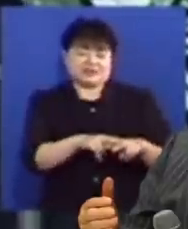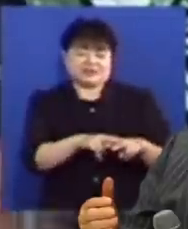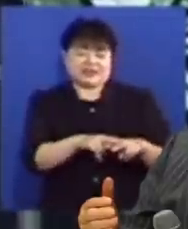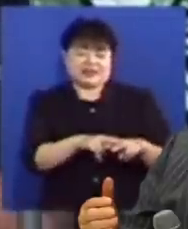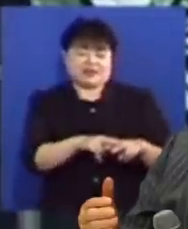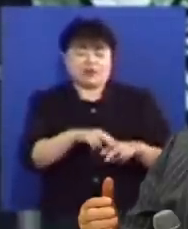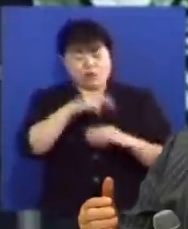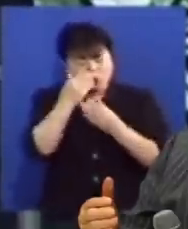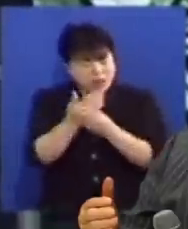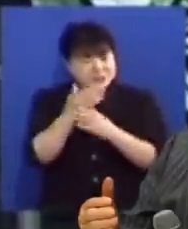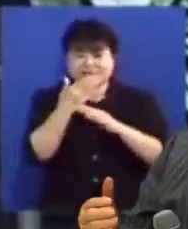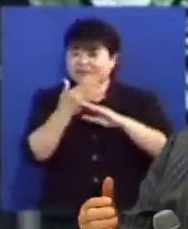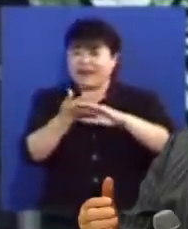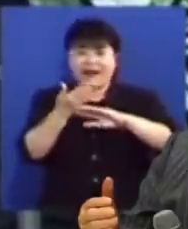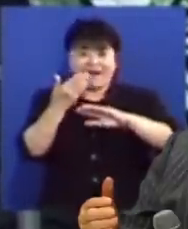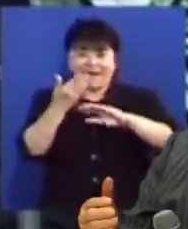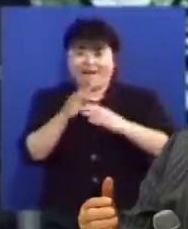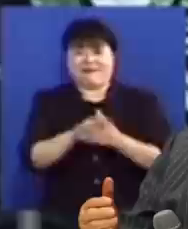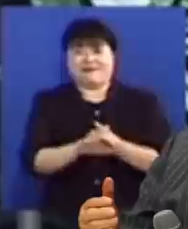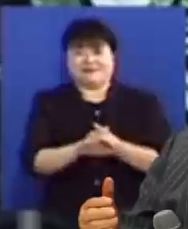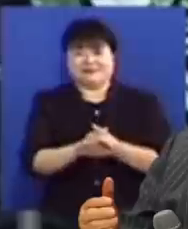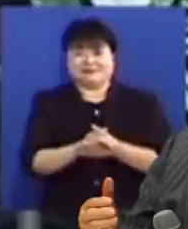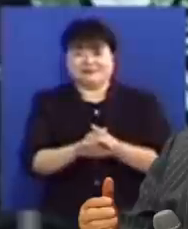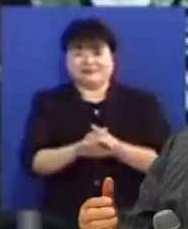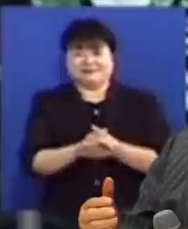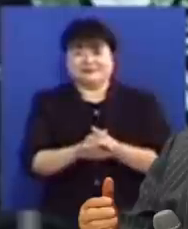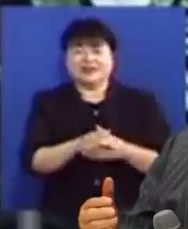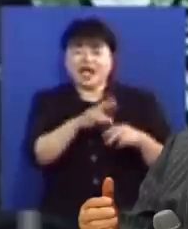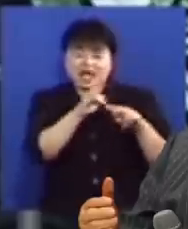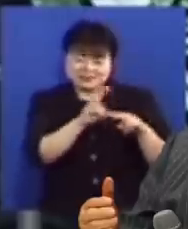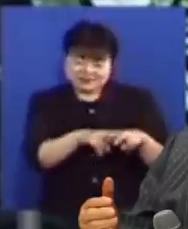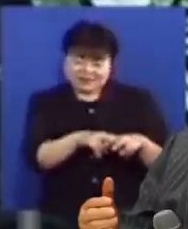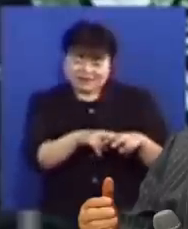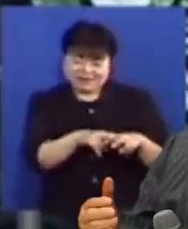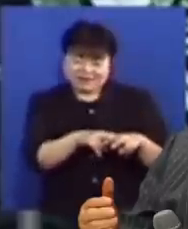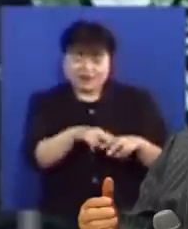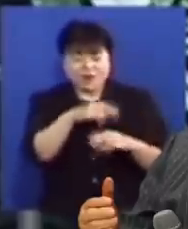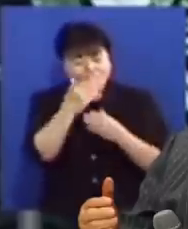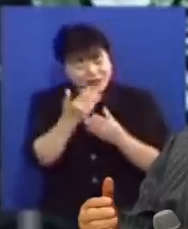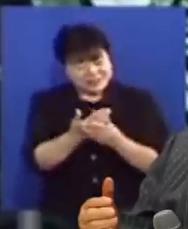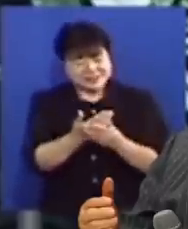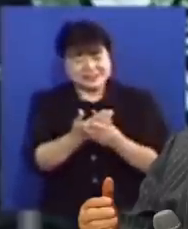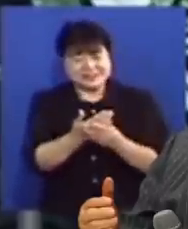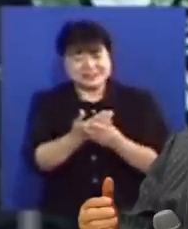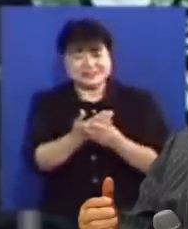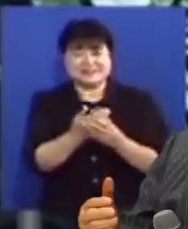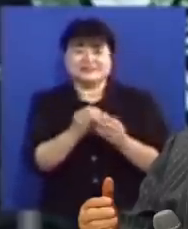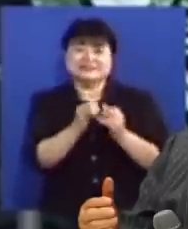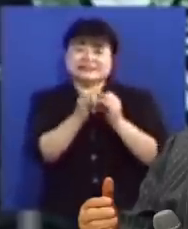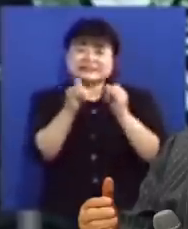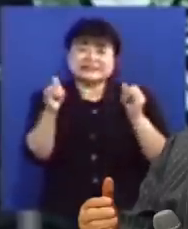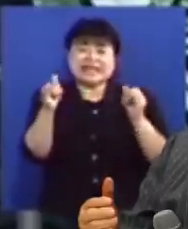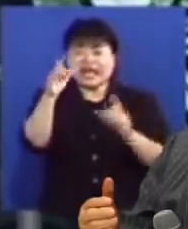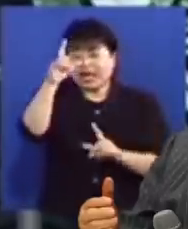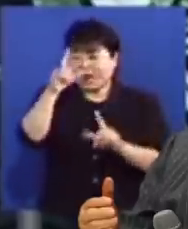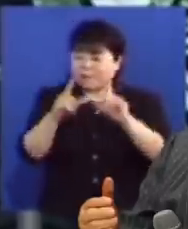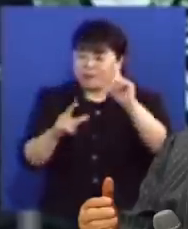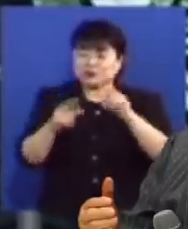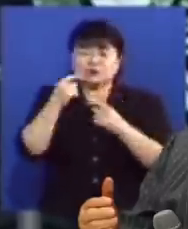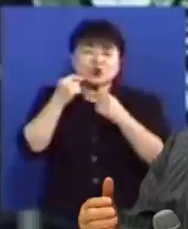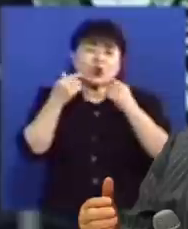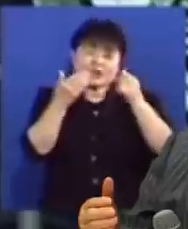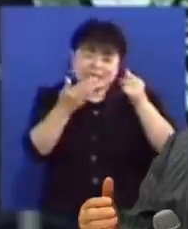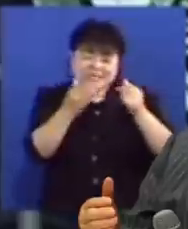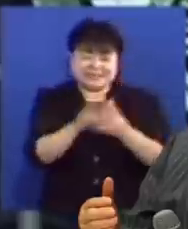완전히 달라집니다 자리에 앉을 때는 완전히 인간적인 조용기입니다